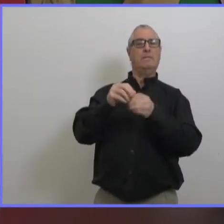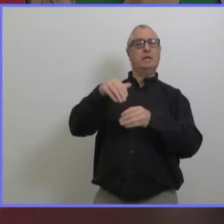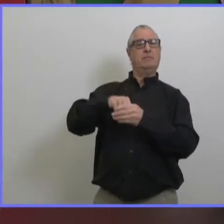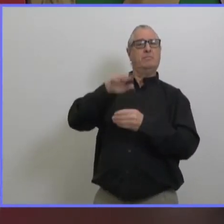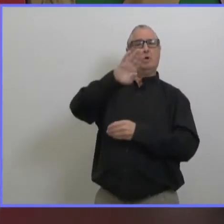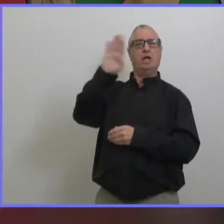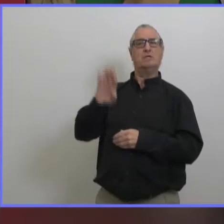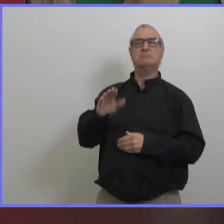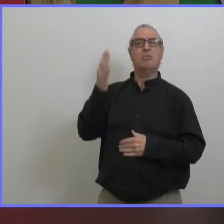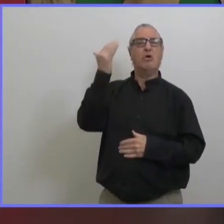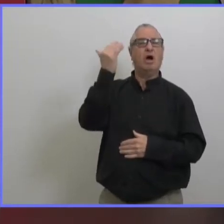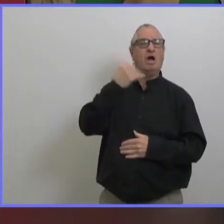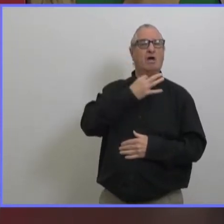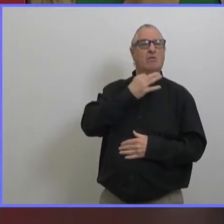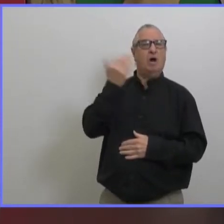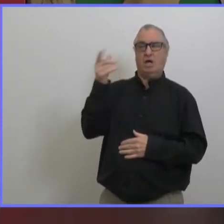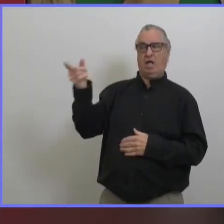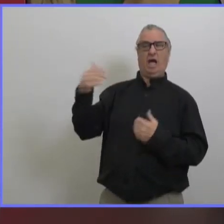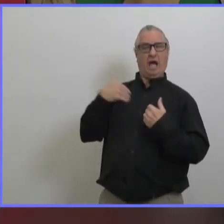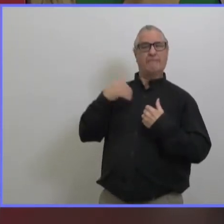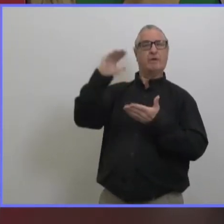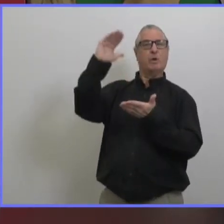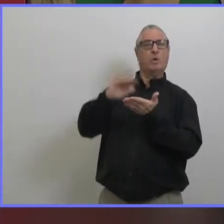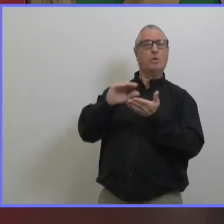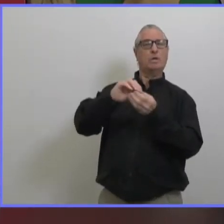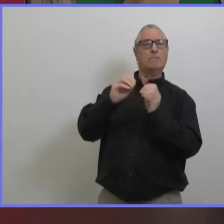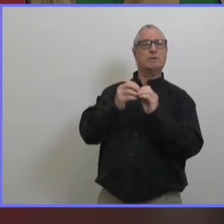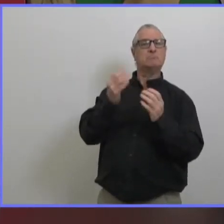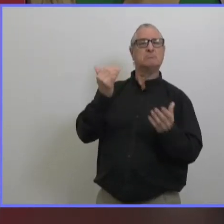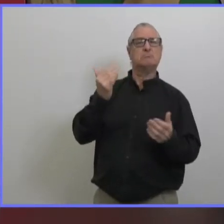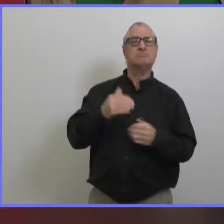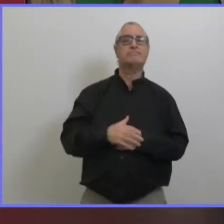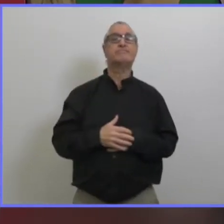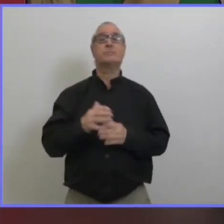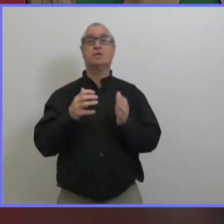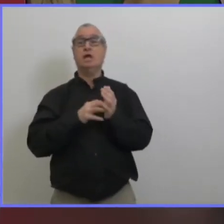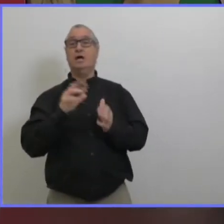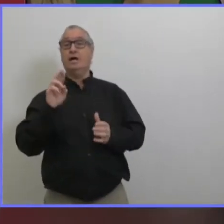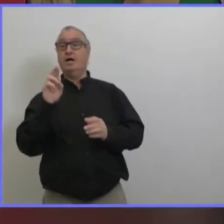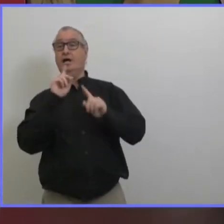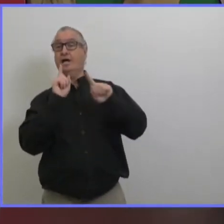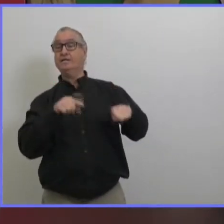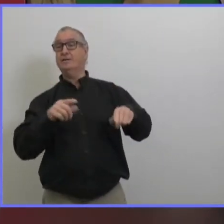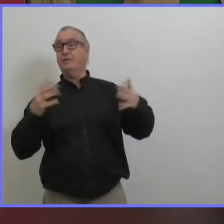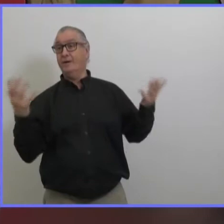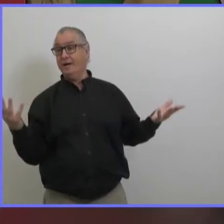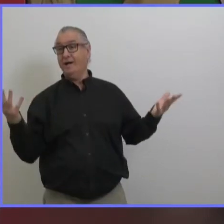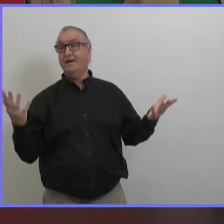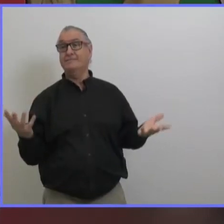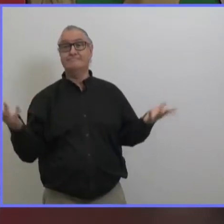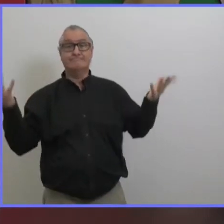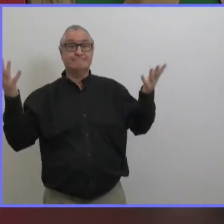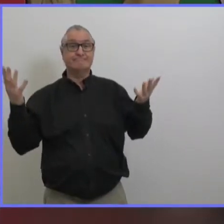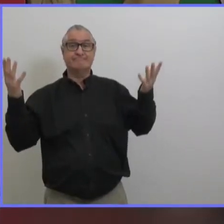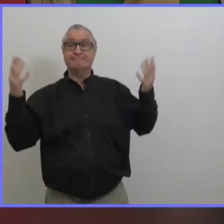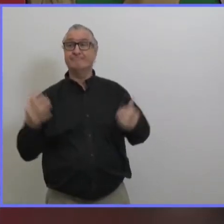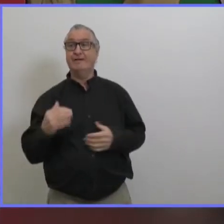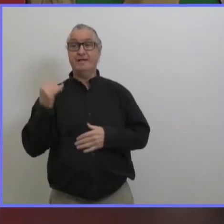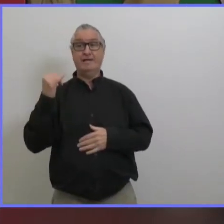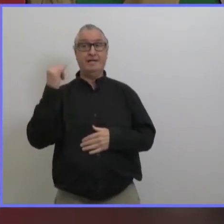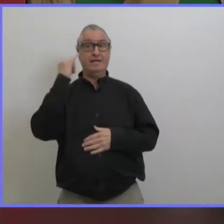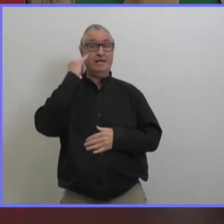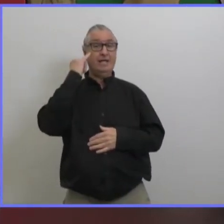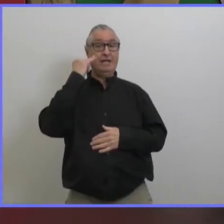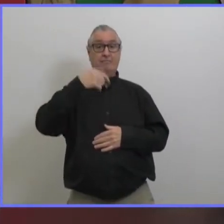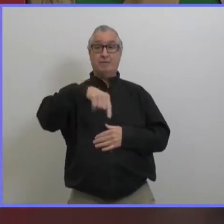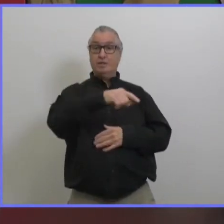facteurs qui mène à ce nombre de cas si faible dans notre région par rapport aux autres régions de la province alors encore une fois les